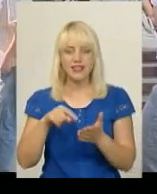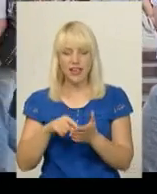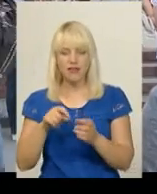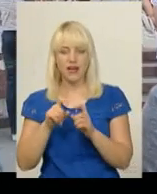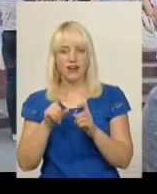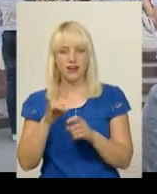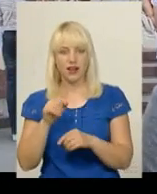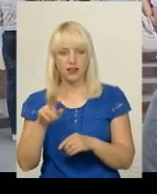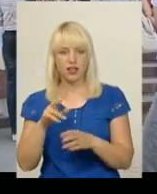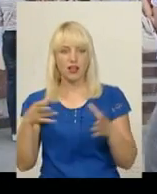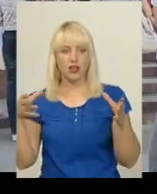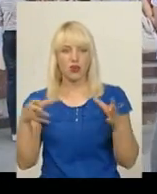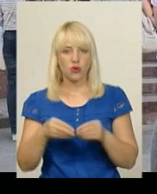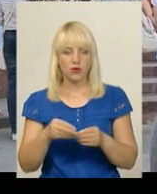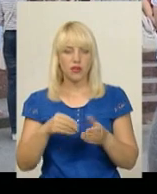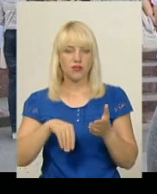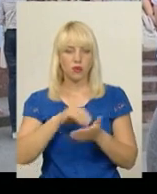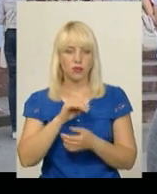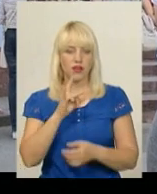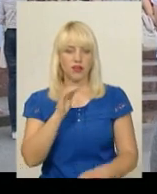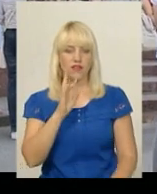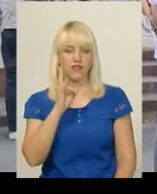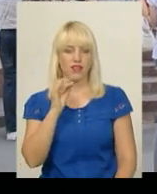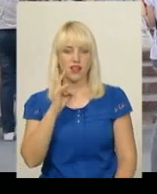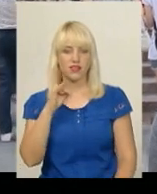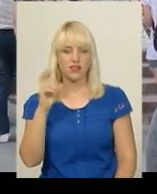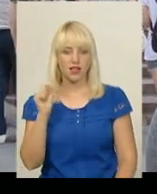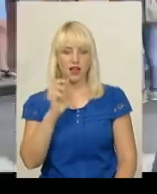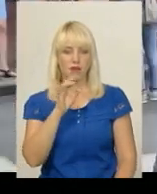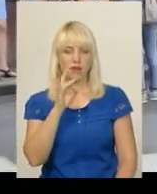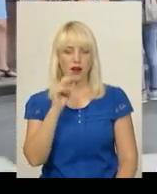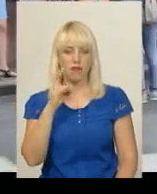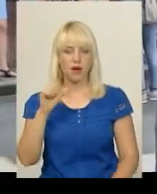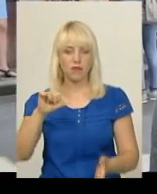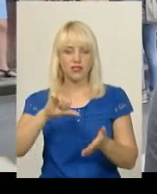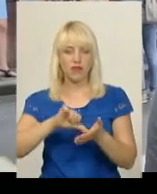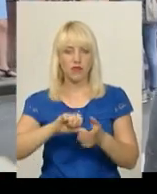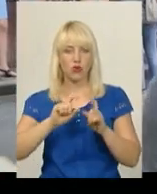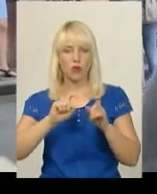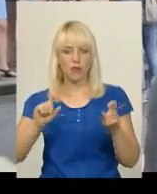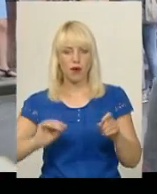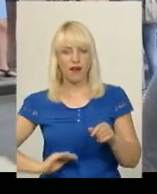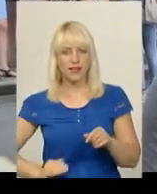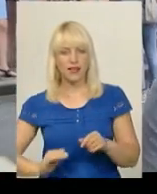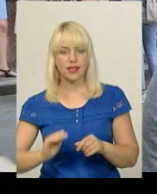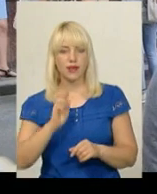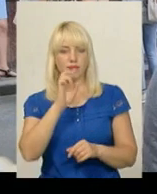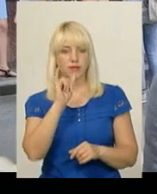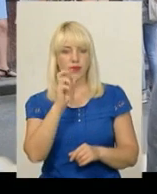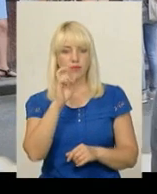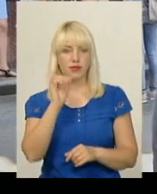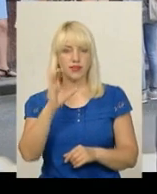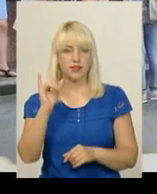житло в кооперативі «Рівненська брама», який знову ж був заснований представниками компанії «ЮБІСІ». Компанія «Забудовник» відповідно свіх